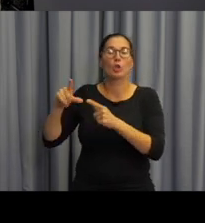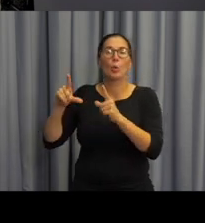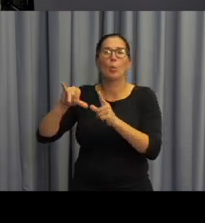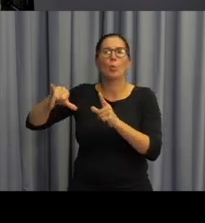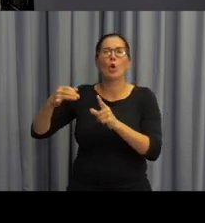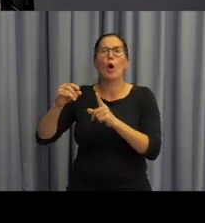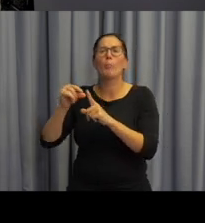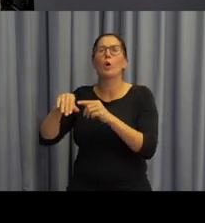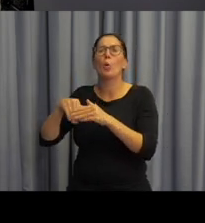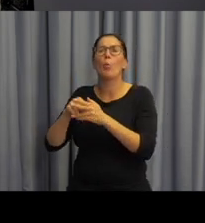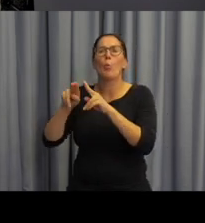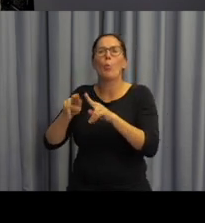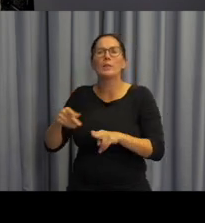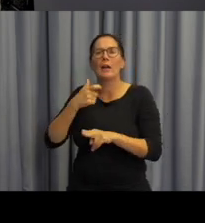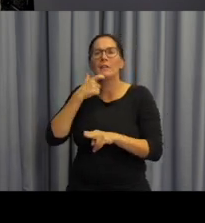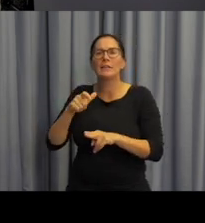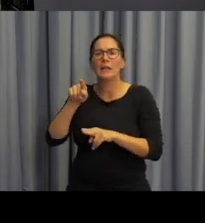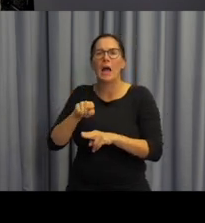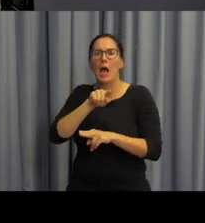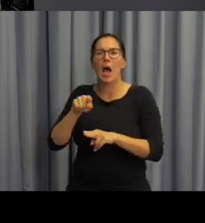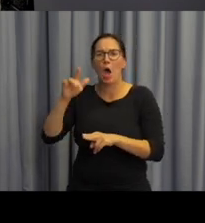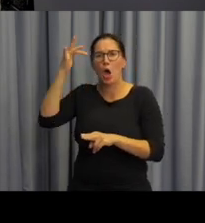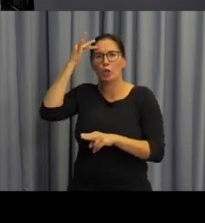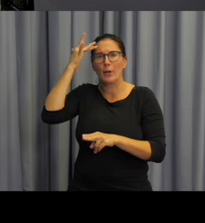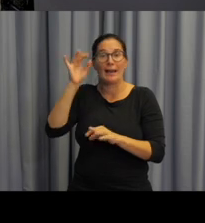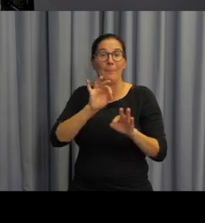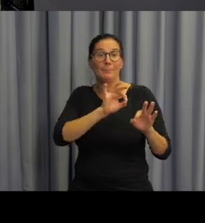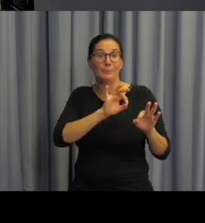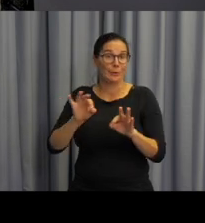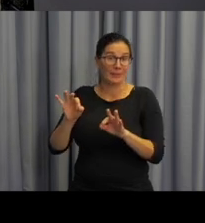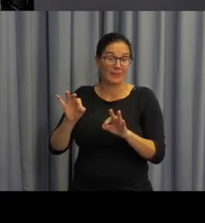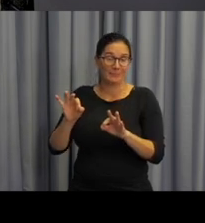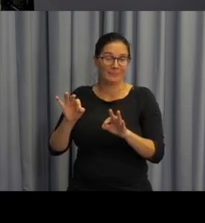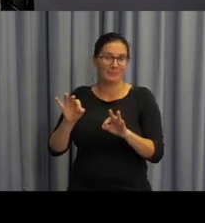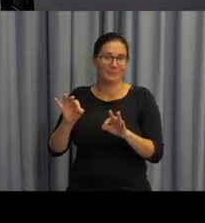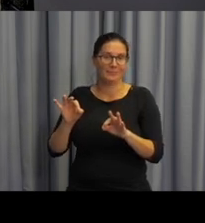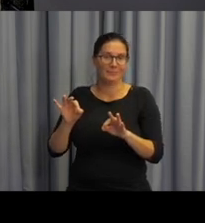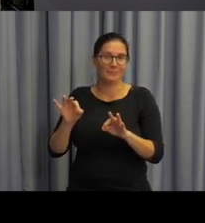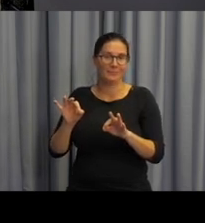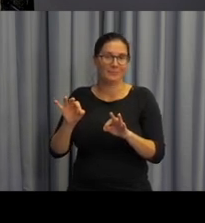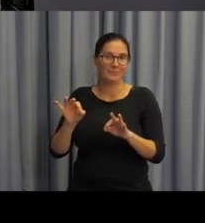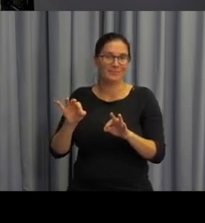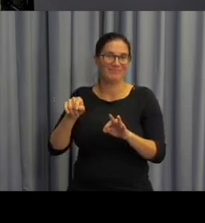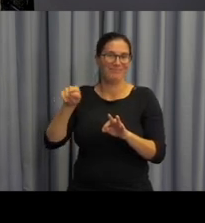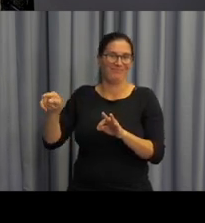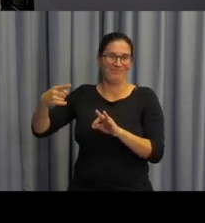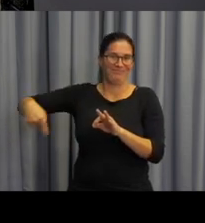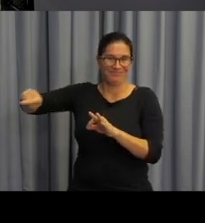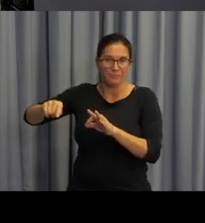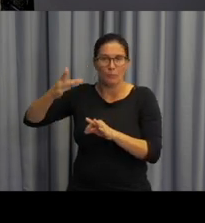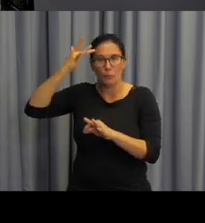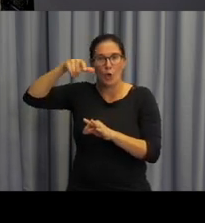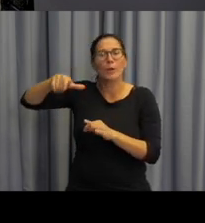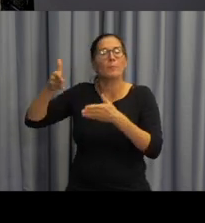Ústavu jazykové a odborné přípravy, které jsou odbornice